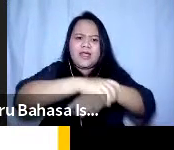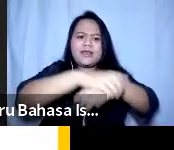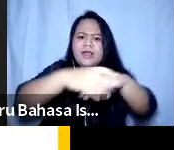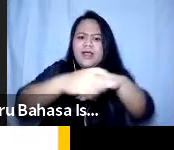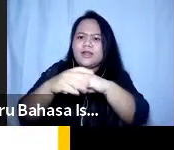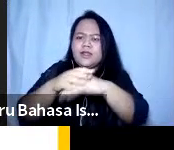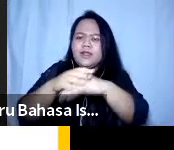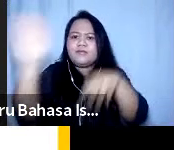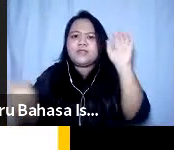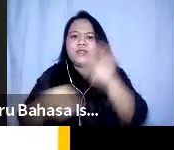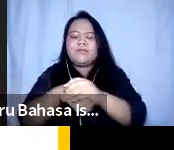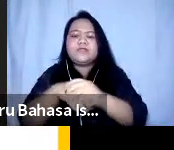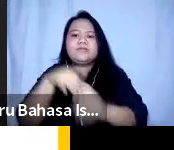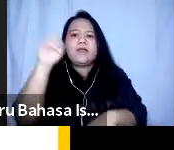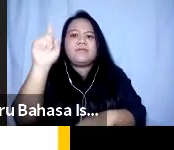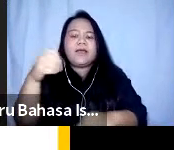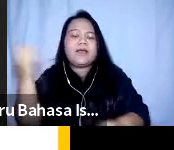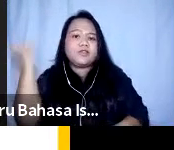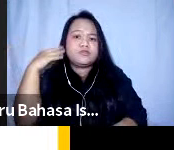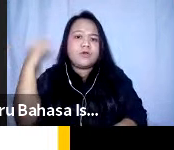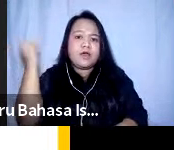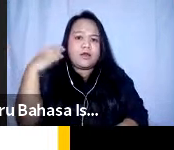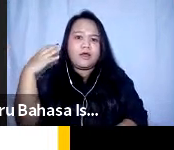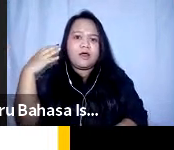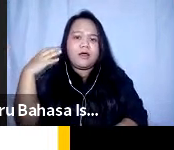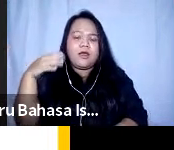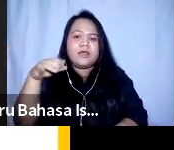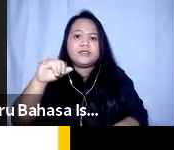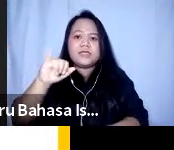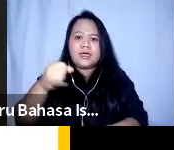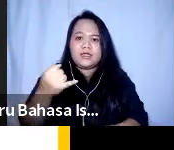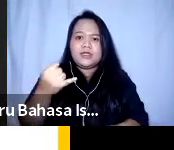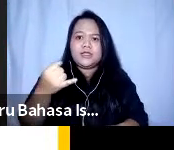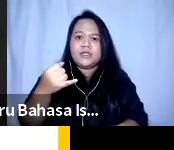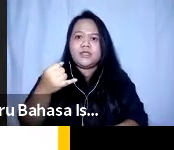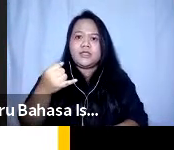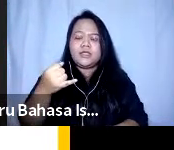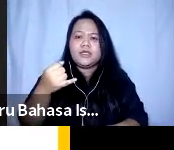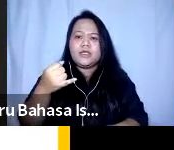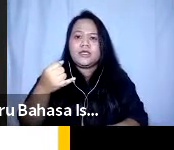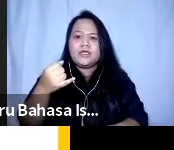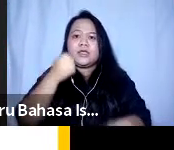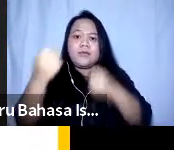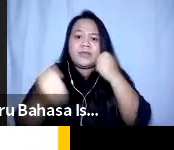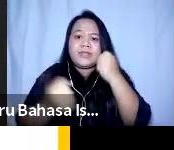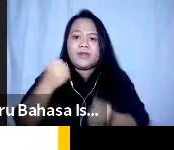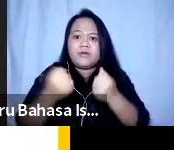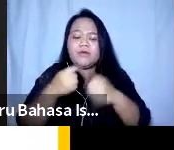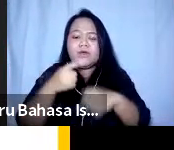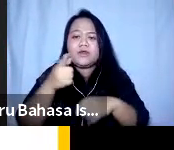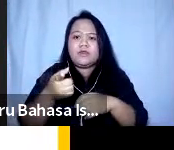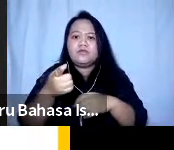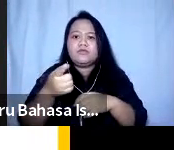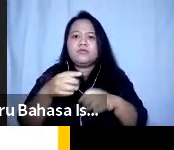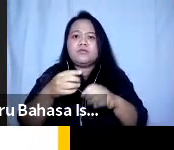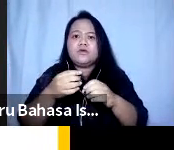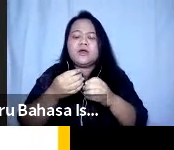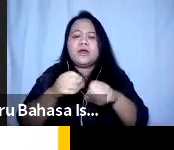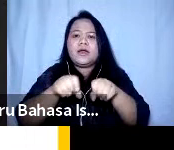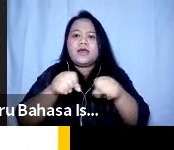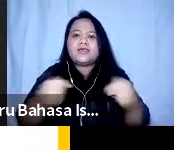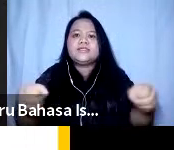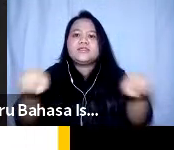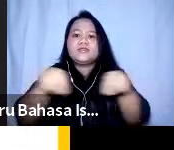memaksimalkan dengan suara sehingga apa yang mereka lakukan itu bisa juga sesuai misalnya harus